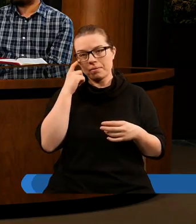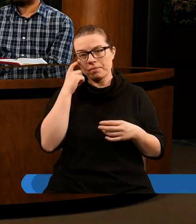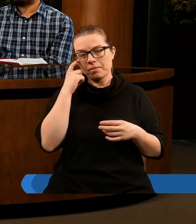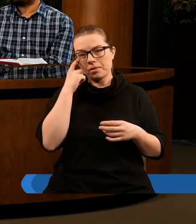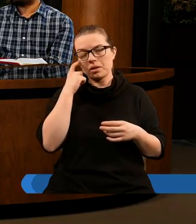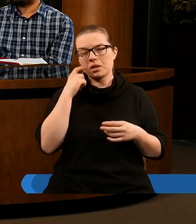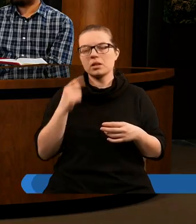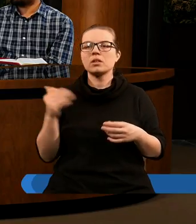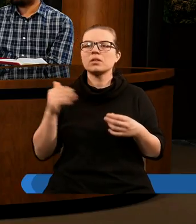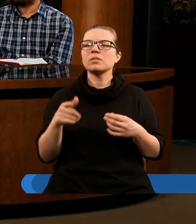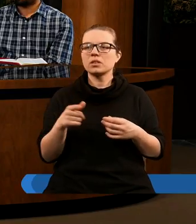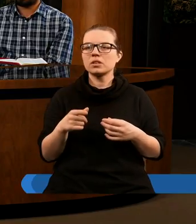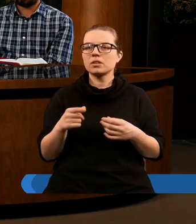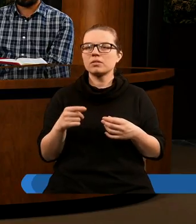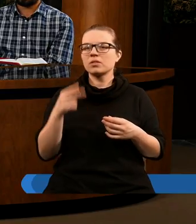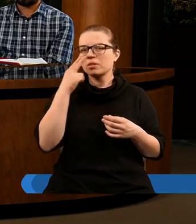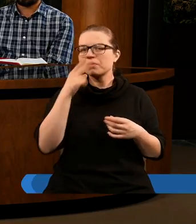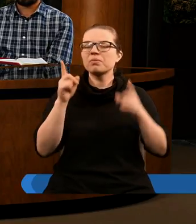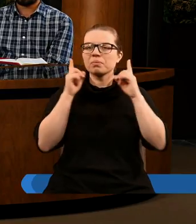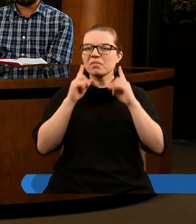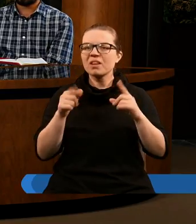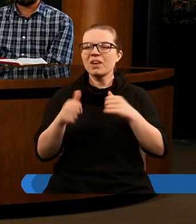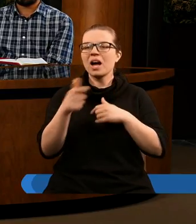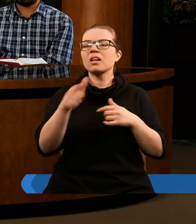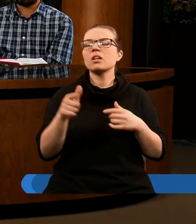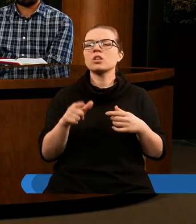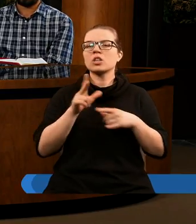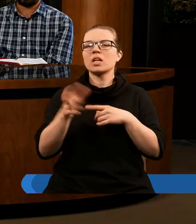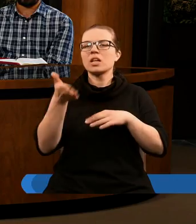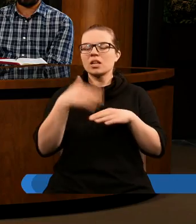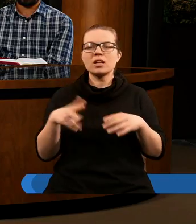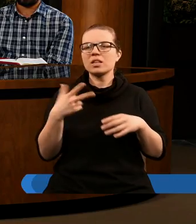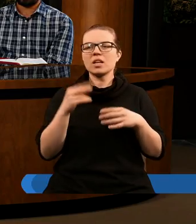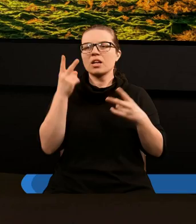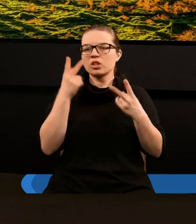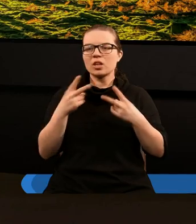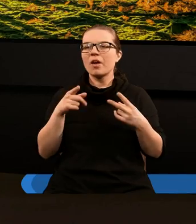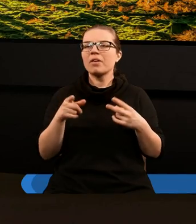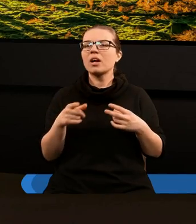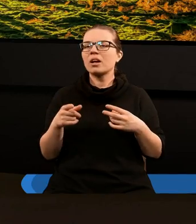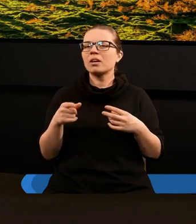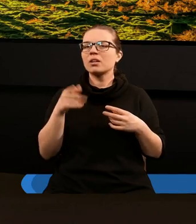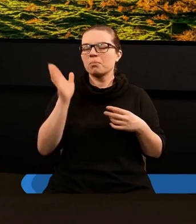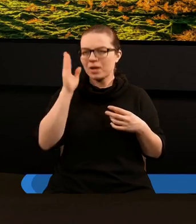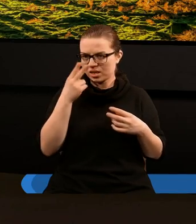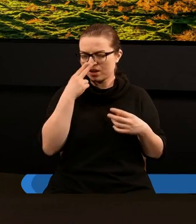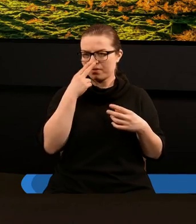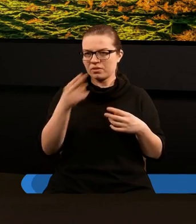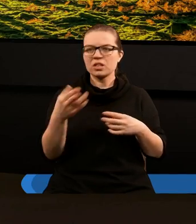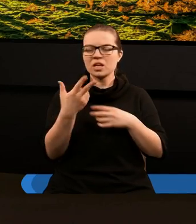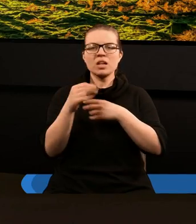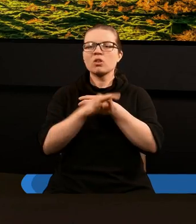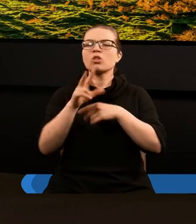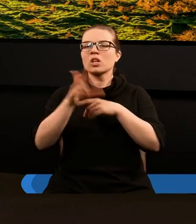I może trochę tutaj uprzedzimy fakty, bo jeszcze 13 rozdziału nie studiowaliśmy. Natomiast będziemy widzieli, że